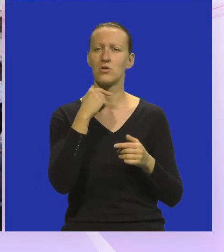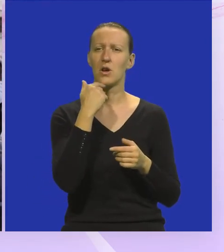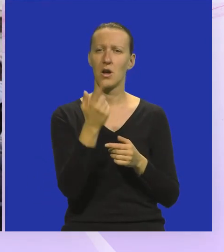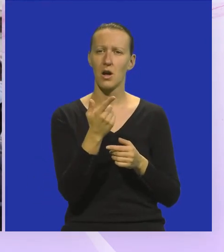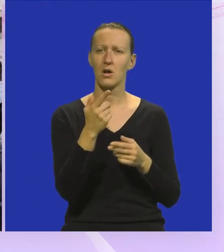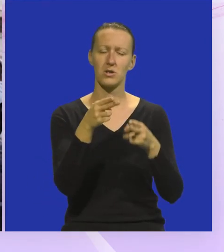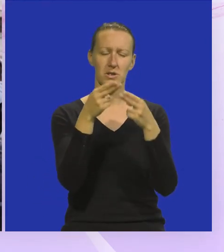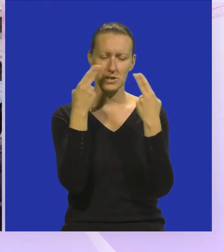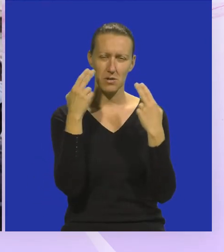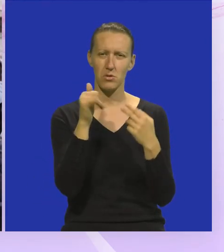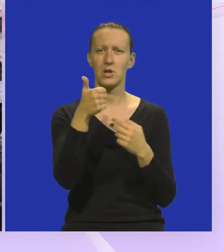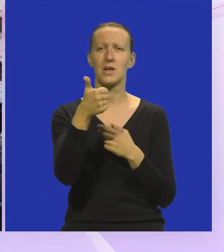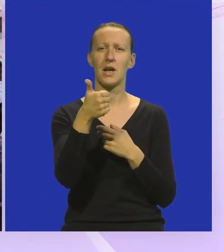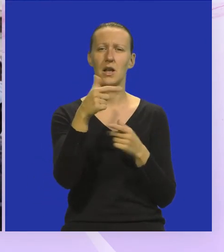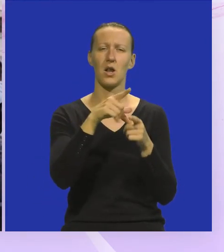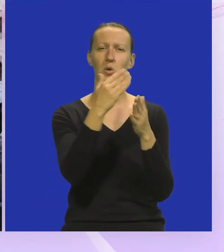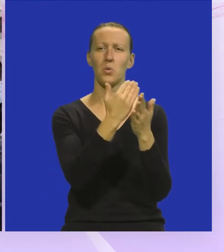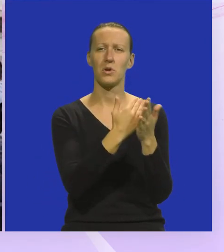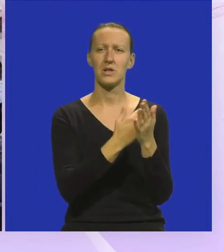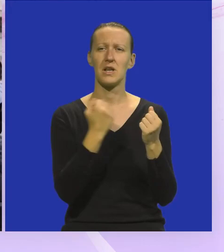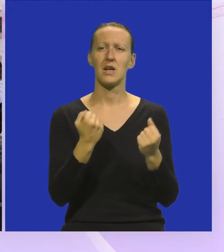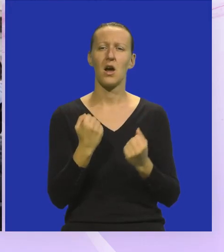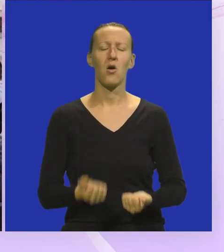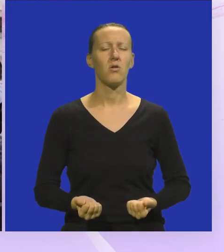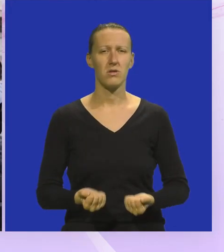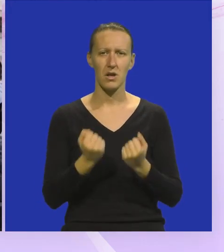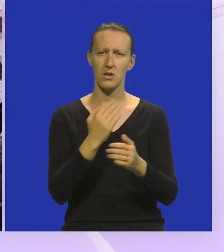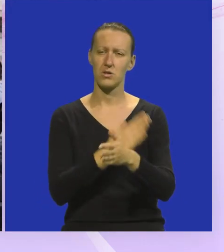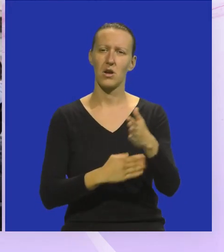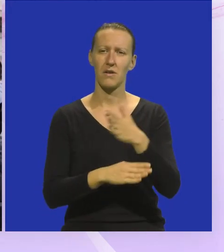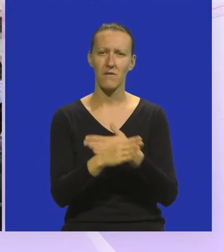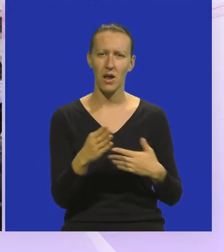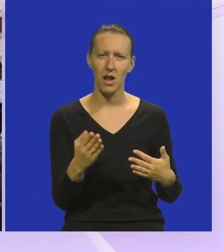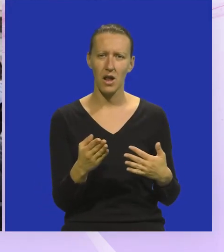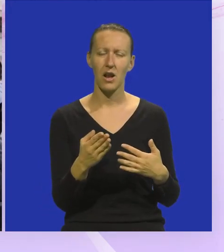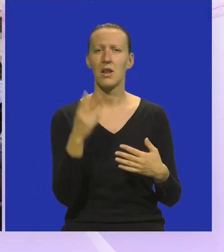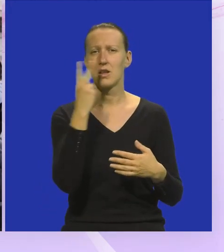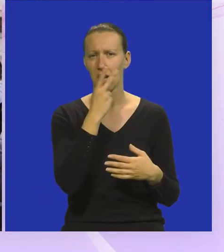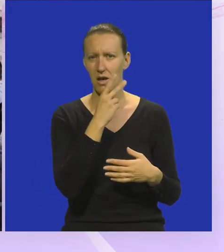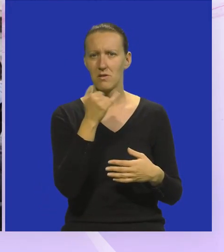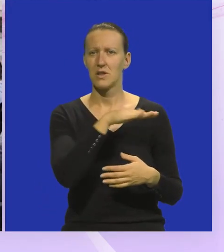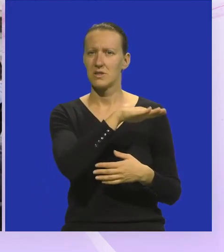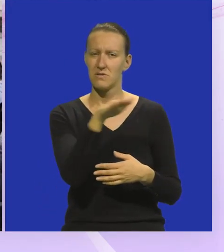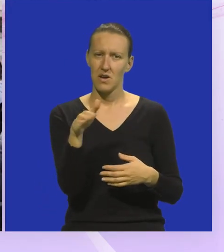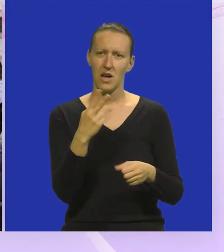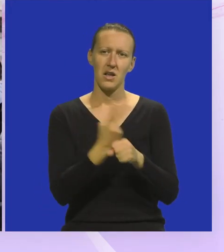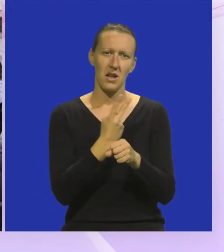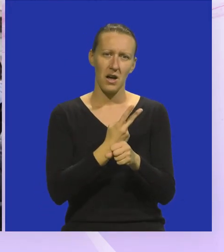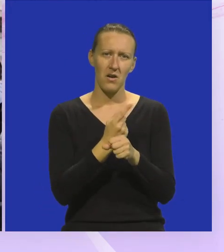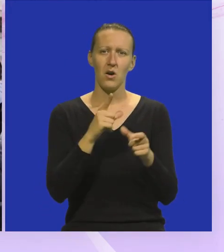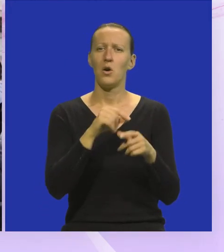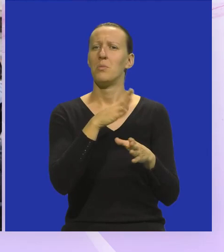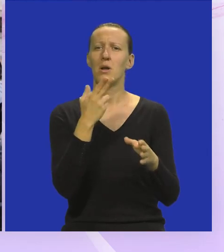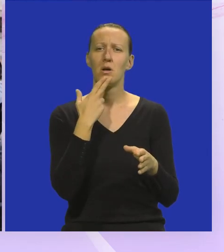kaže, slijepoća je jedan u nizu jako, jako teških invaliditeta. Naravno da svaka prilagodba